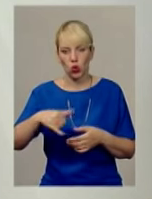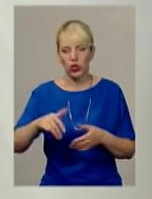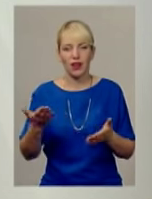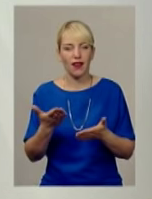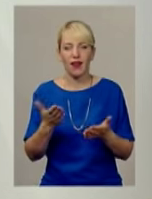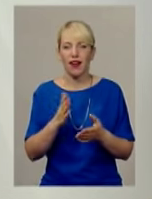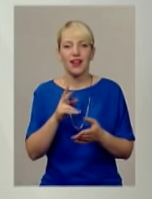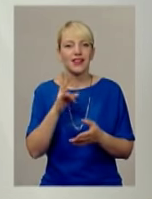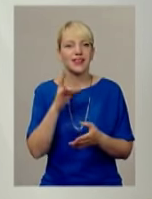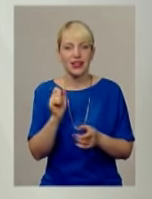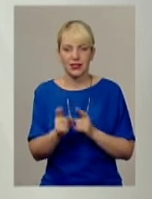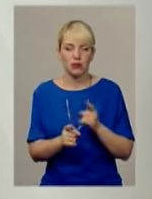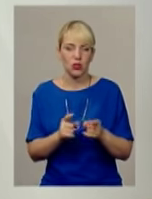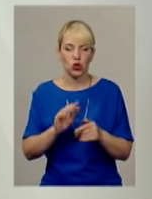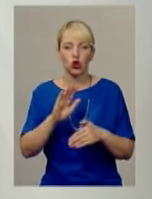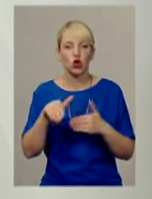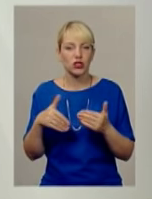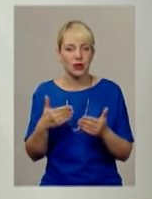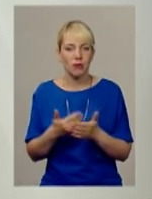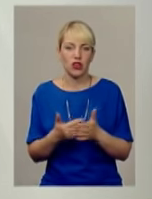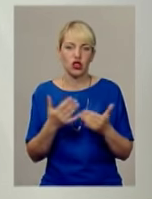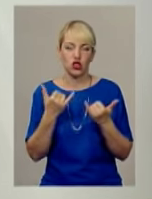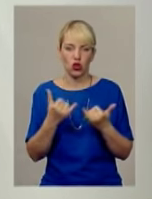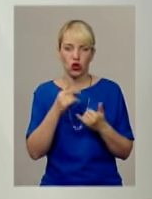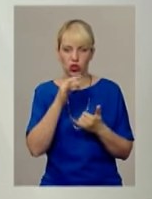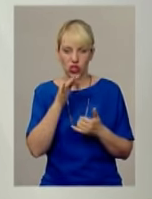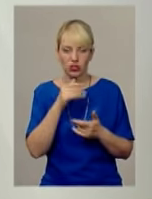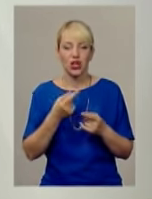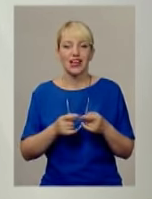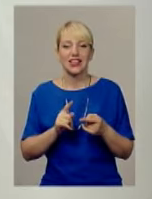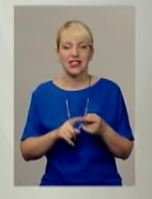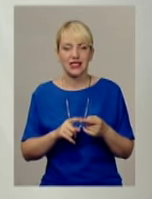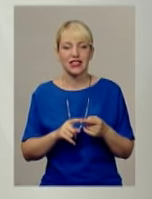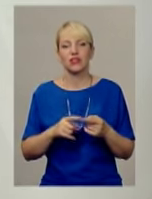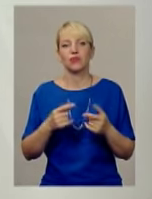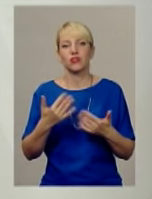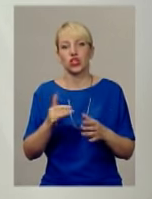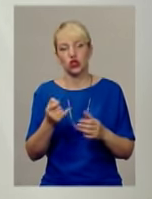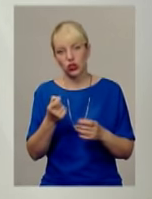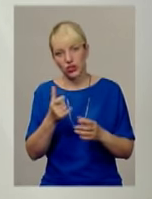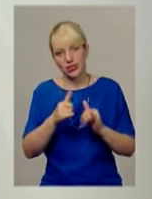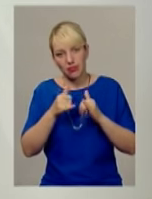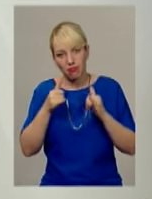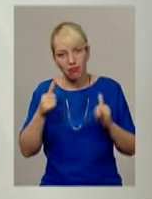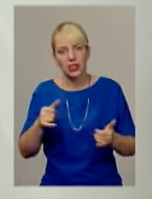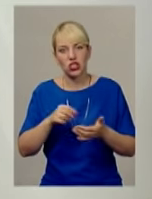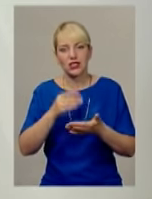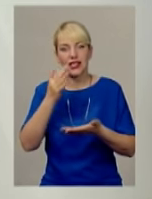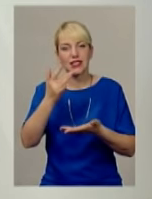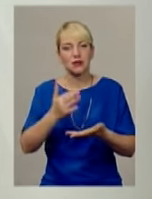змінювалася до теперішнього часу, і дана структура збільшилася, звичайно. Вона